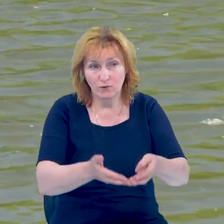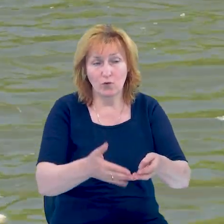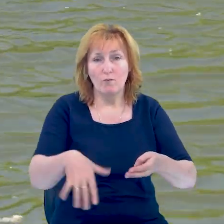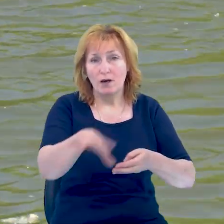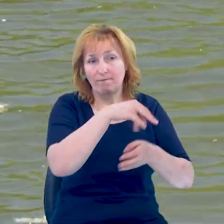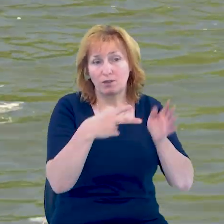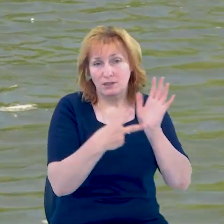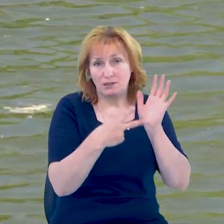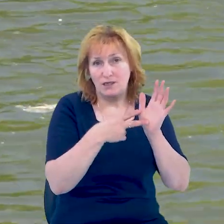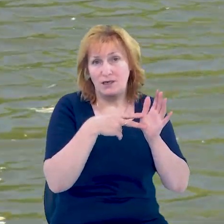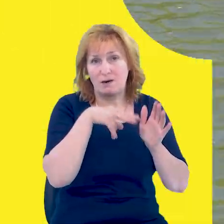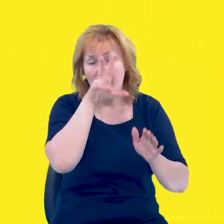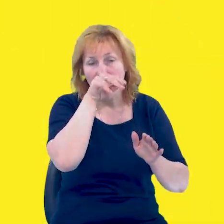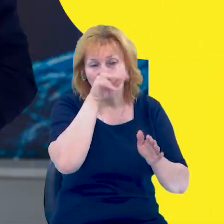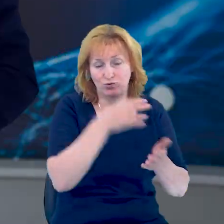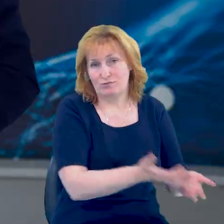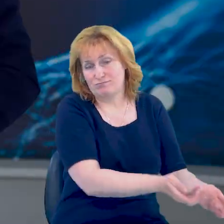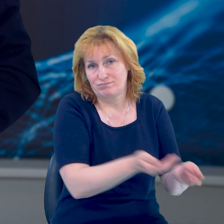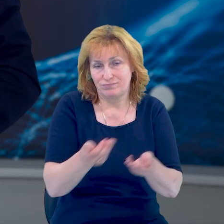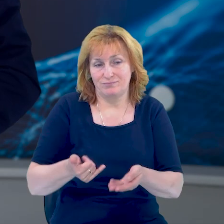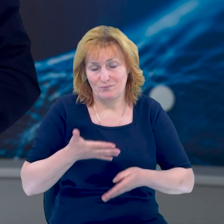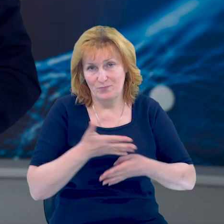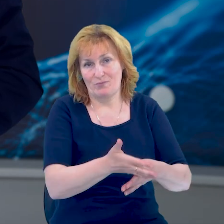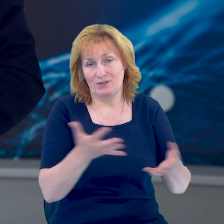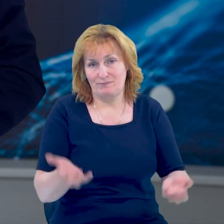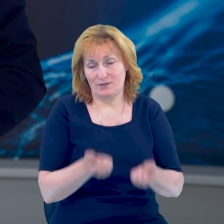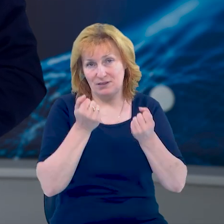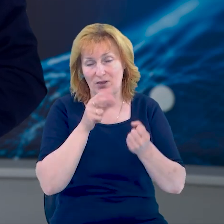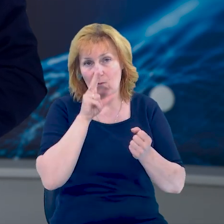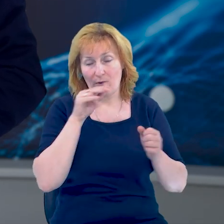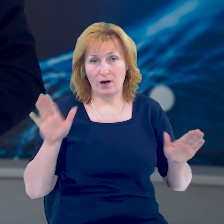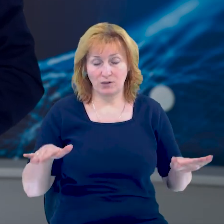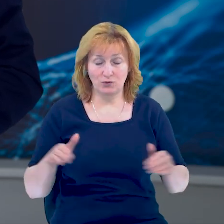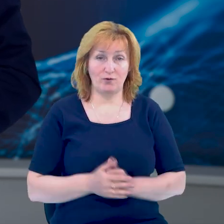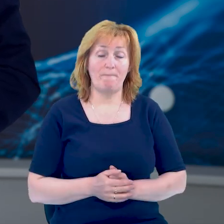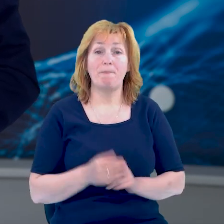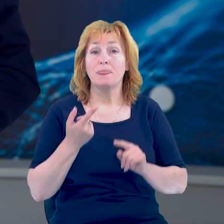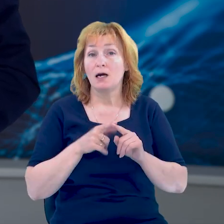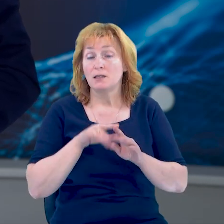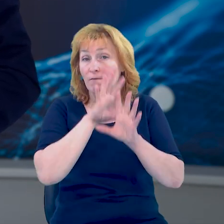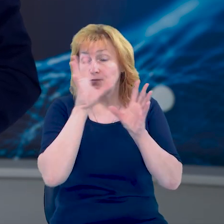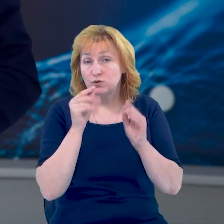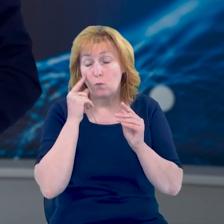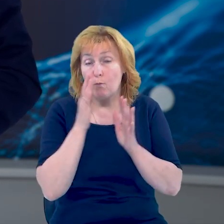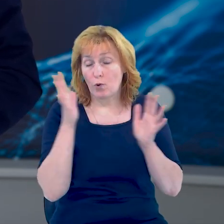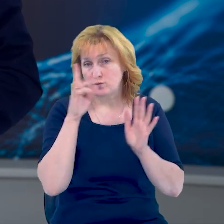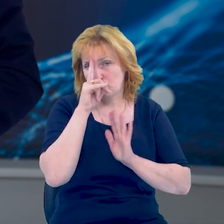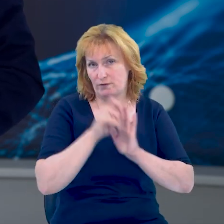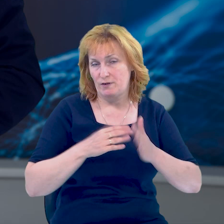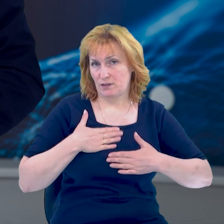дістали та випустили на волю. На цьому в мене все. Більше новин дізнавайтесь на нашому офіційному сайті та